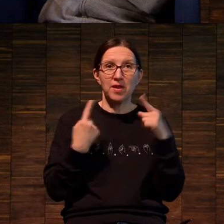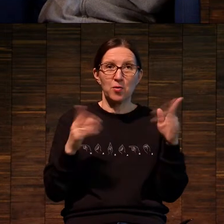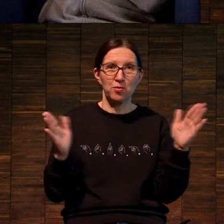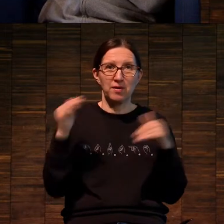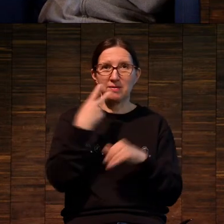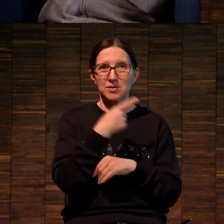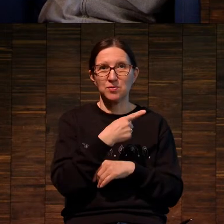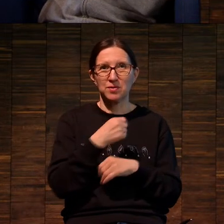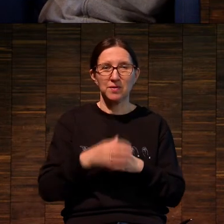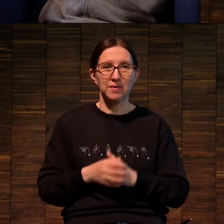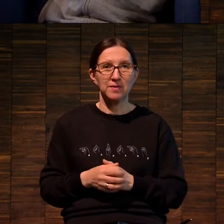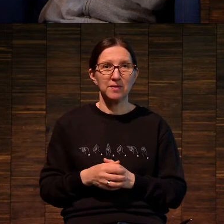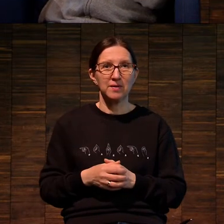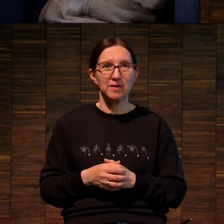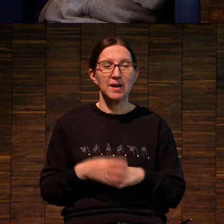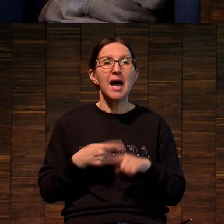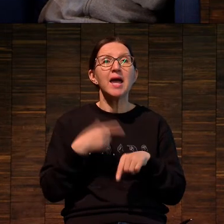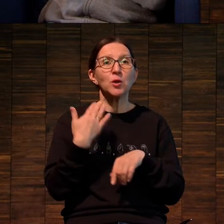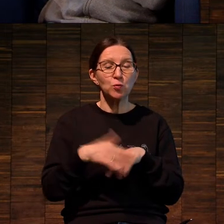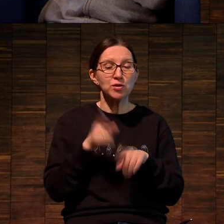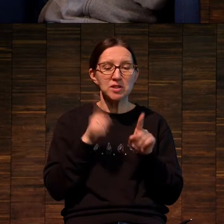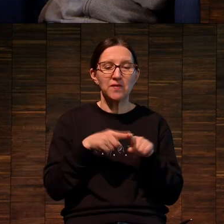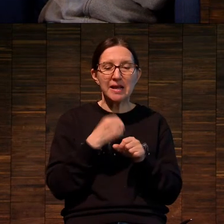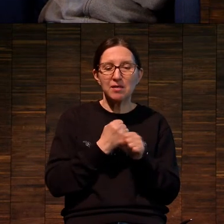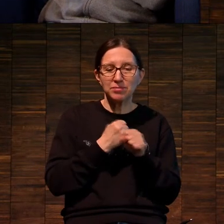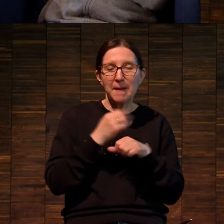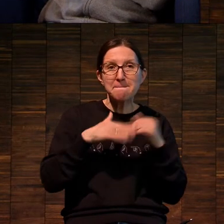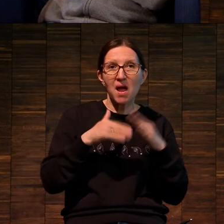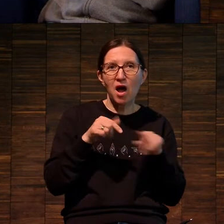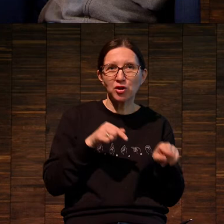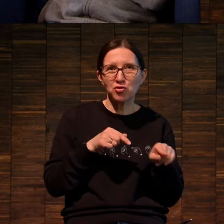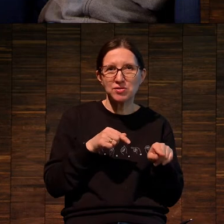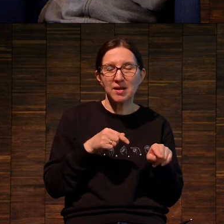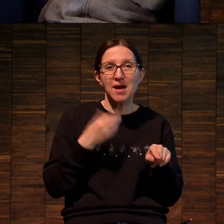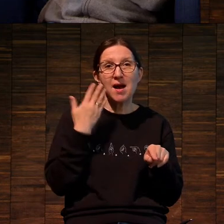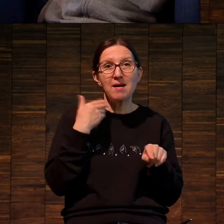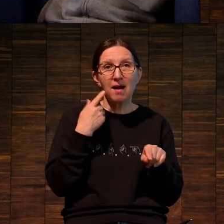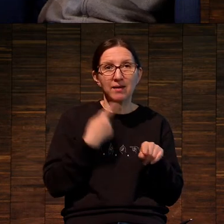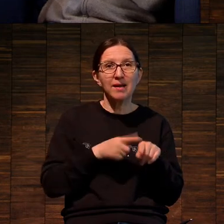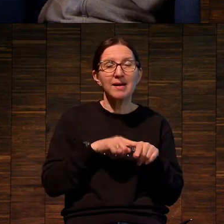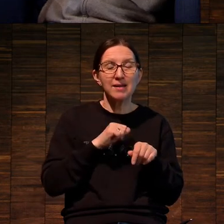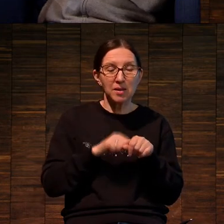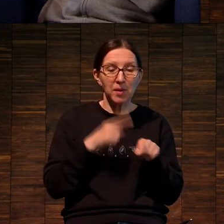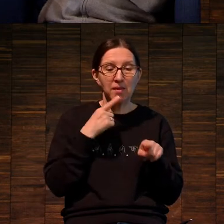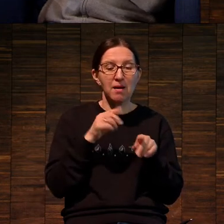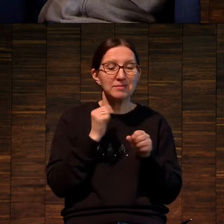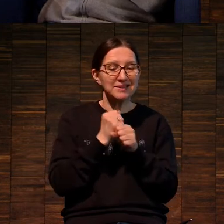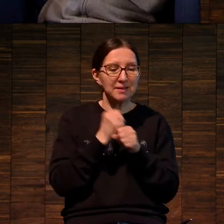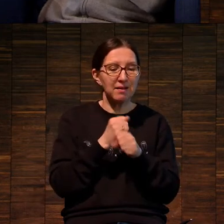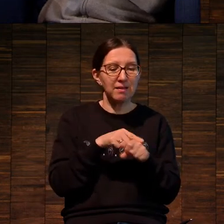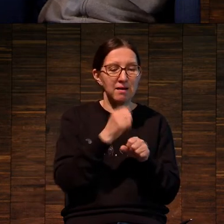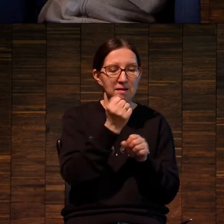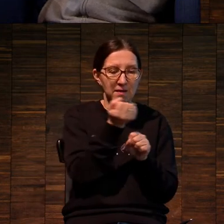картинку, здесь уже механический растр, когда вот эта сеточка механически нанесена.